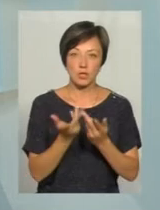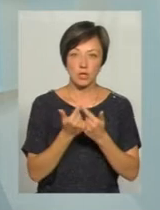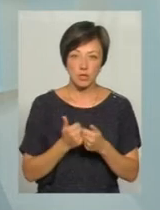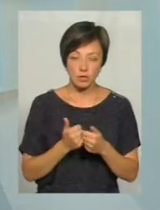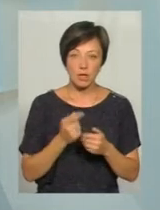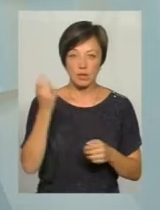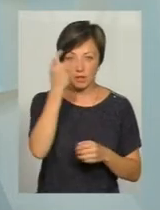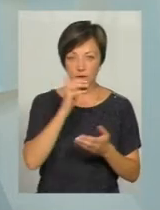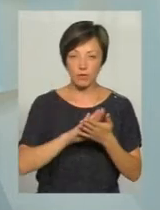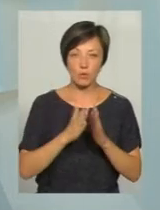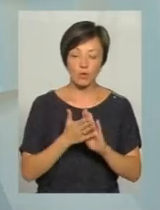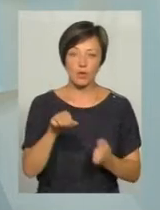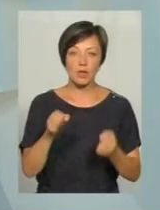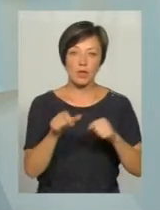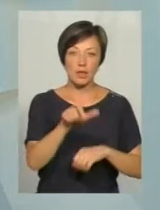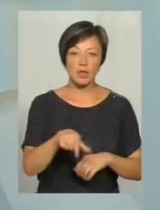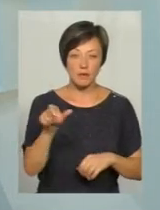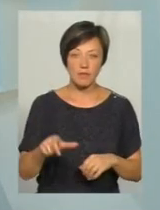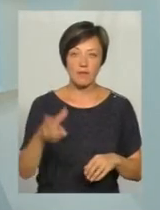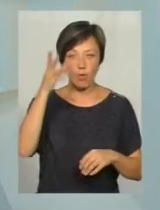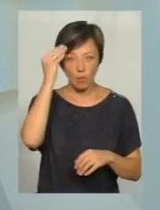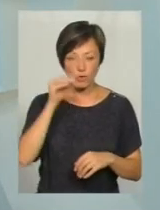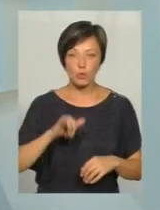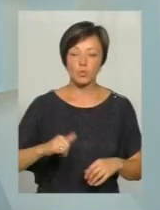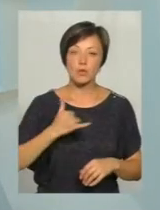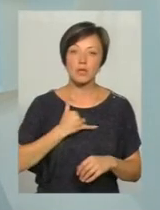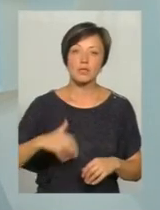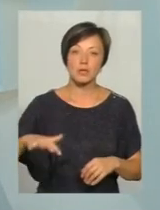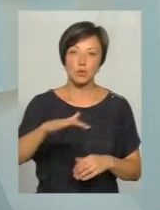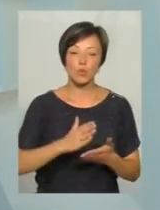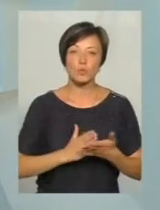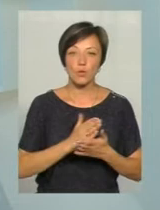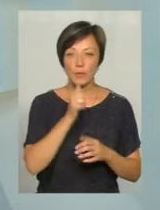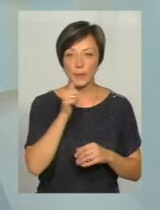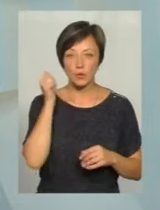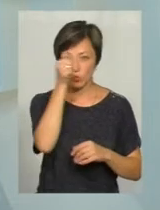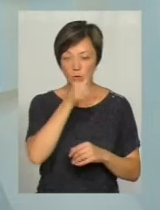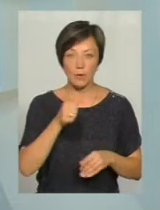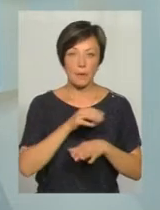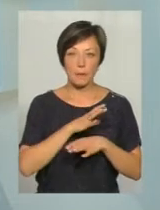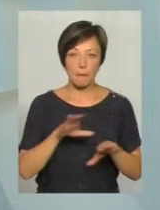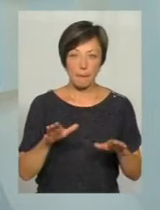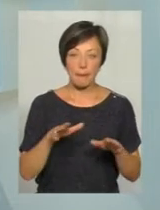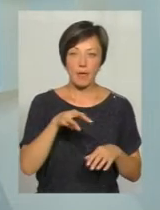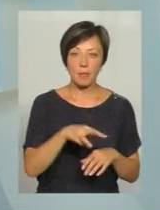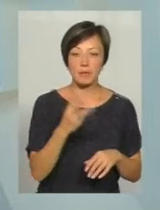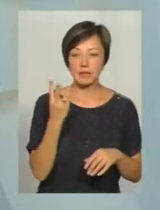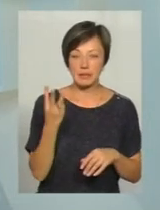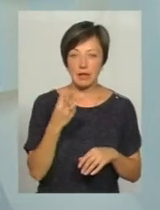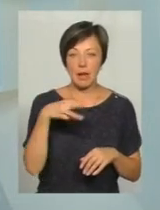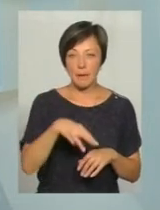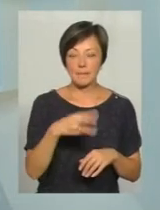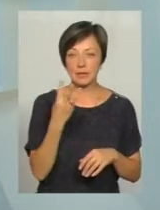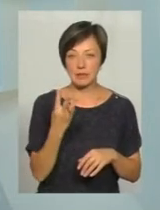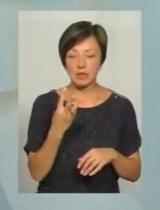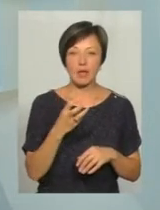нетверезих водій. Враховуючи те, що в нас територія обслуговування в минулому році не мала траси Н-03, позаминулого М-12